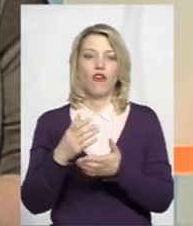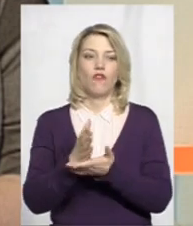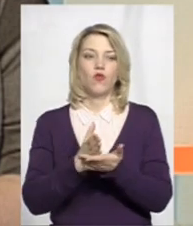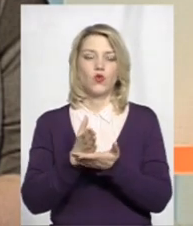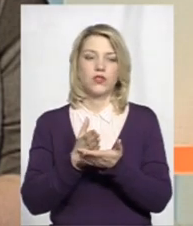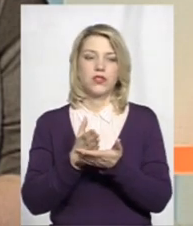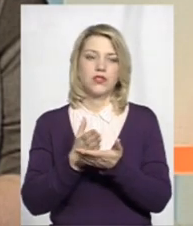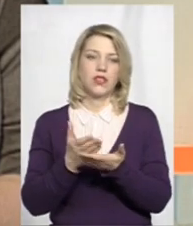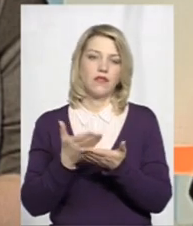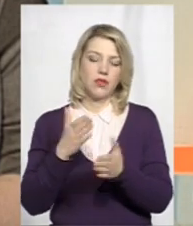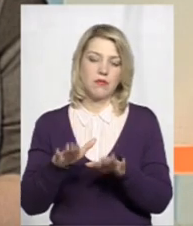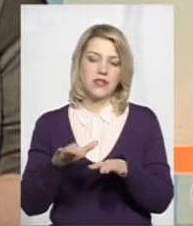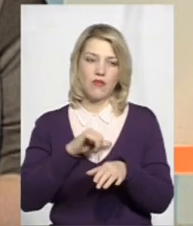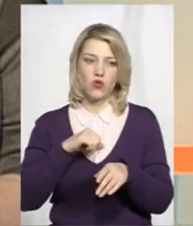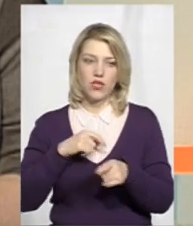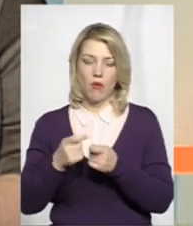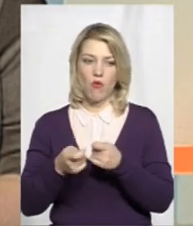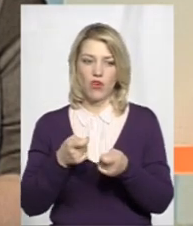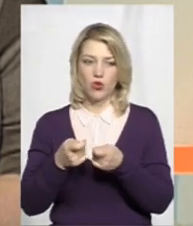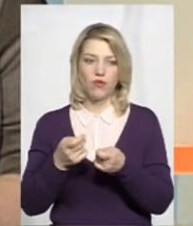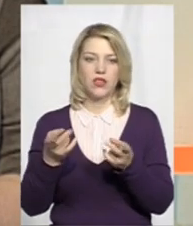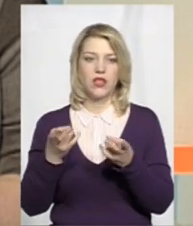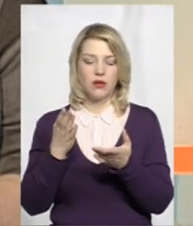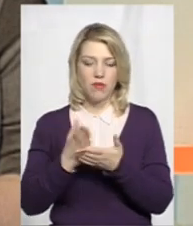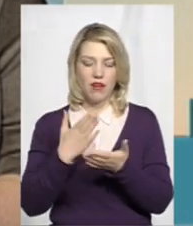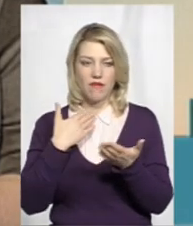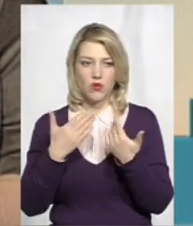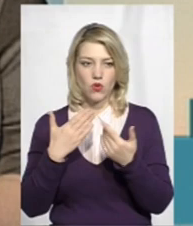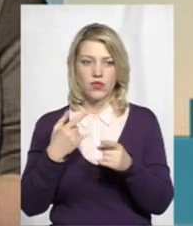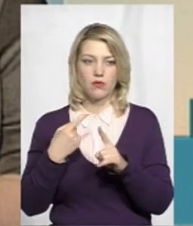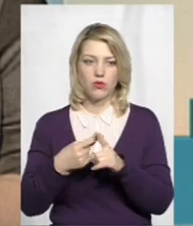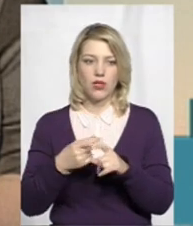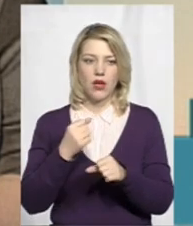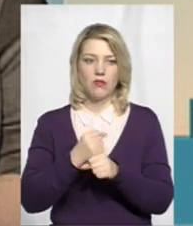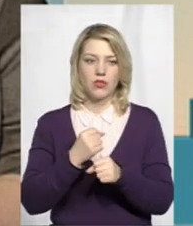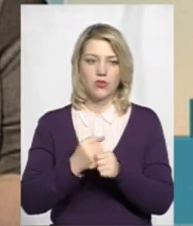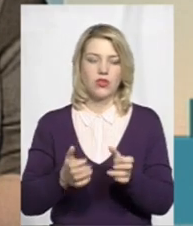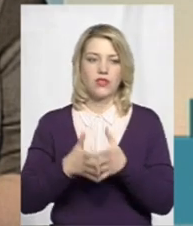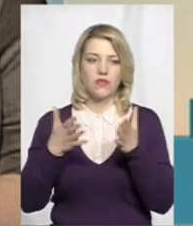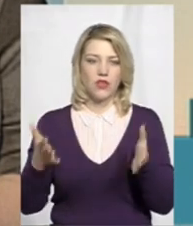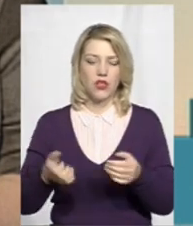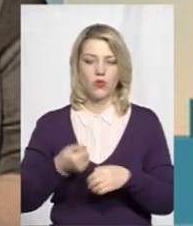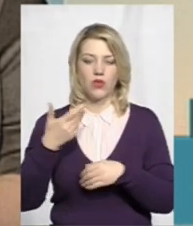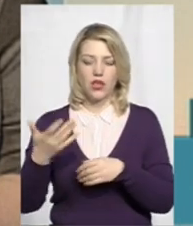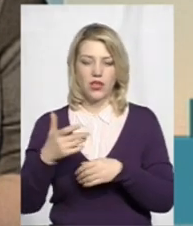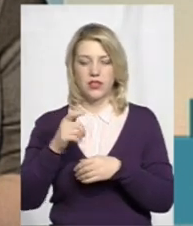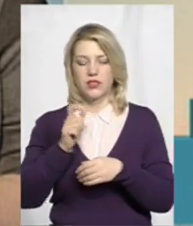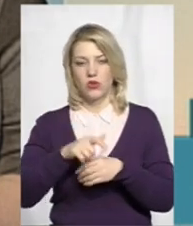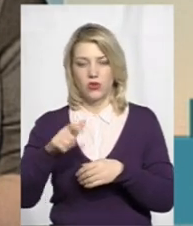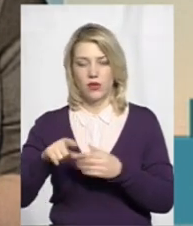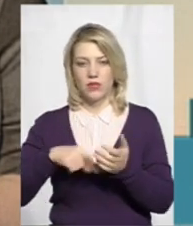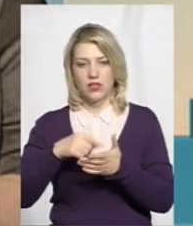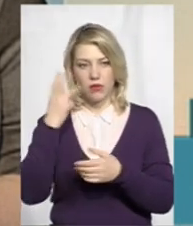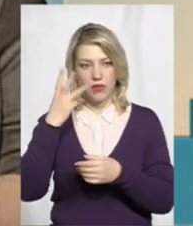місцевого самоврядування, так, і має певні відносини, плюс працює з великою кількістю мешканців міста Хмельницького, то